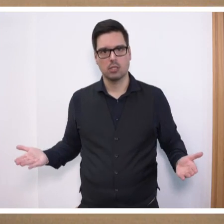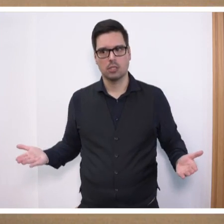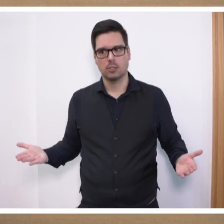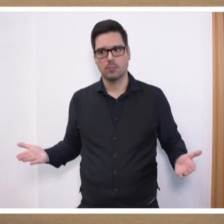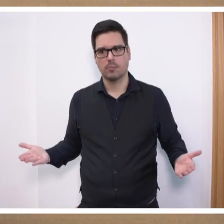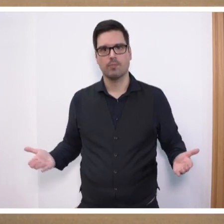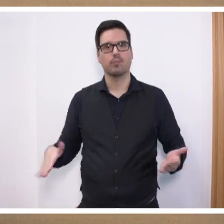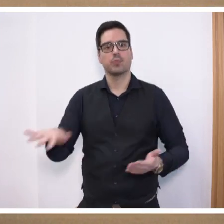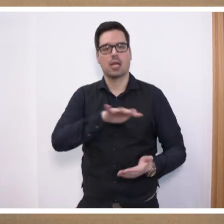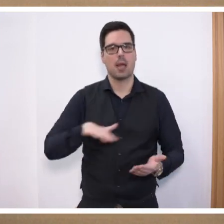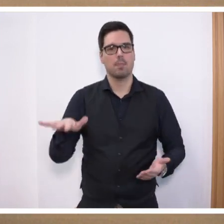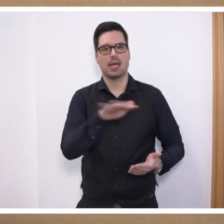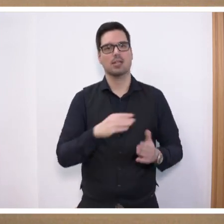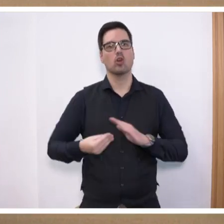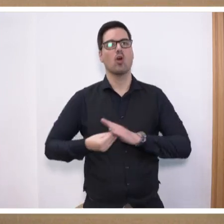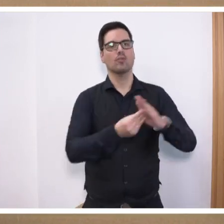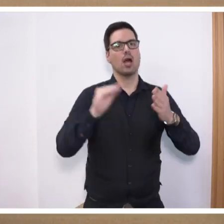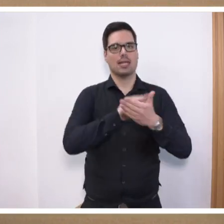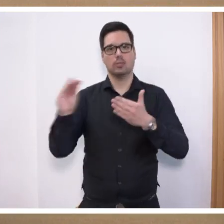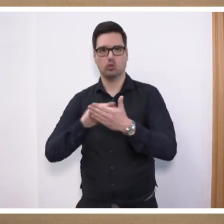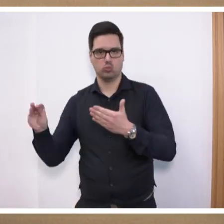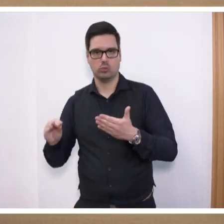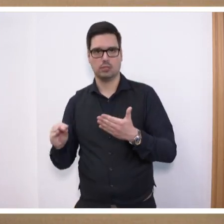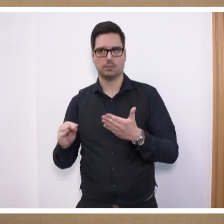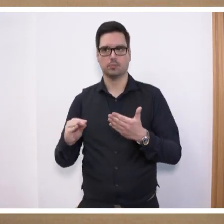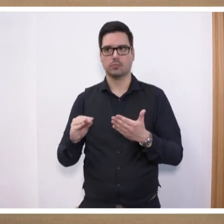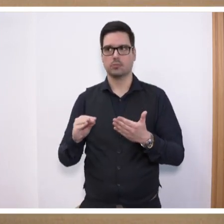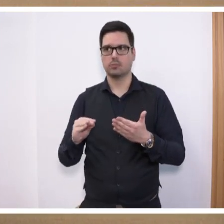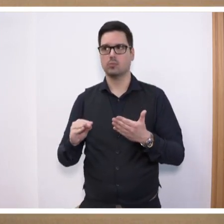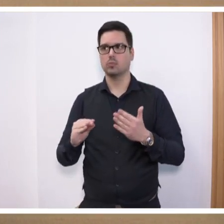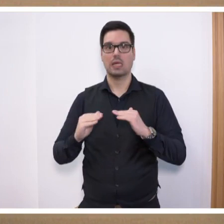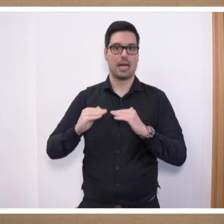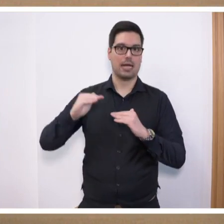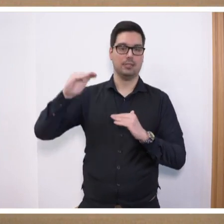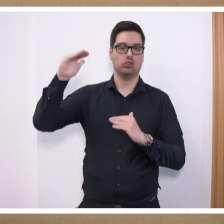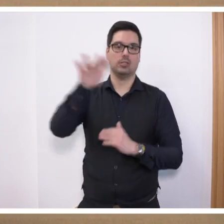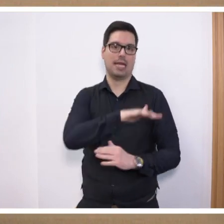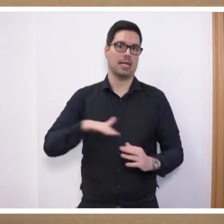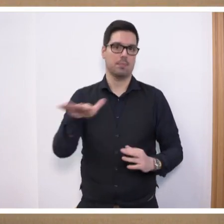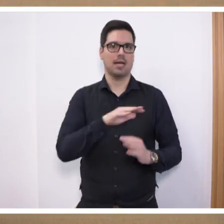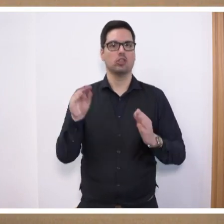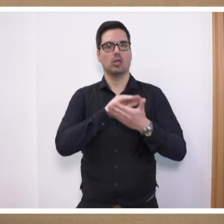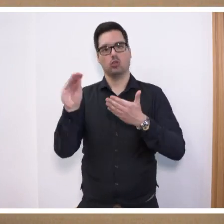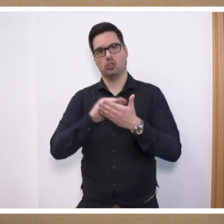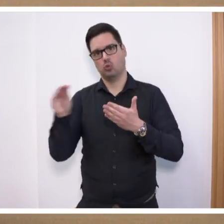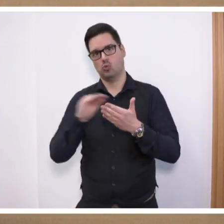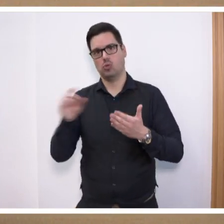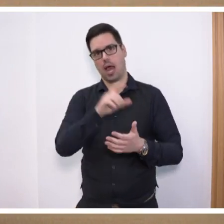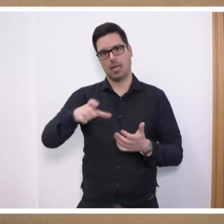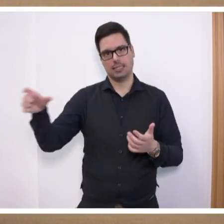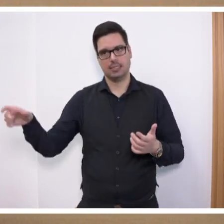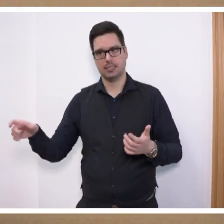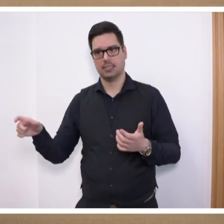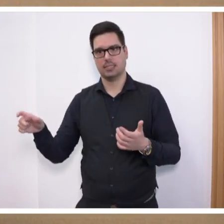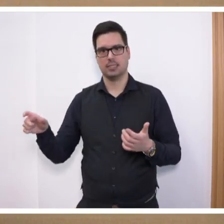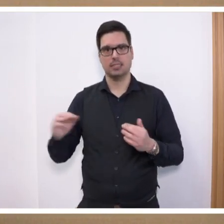zum Bereich der Förderschulen. Hier ist ein sehr, sehr deutlicher Anstieg im Bereich der Schülerinnen und Schüler zu verzeichnen. Der